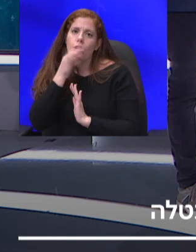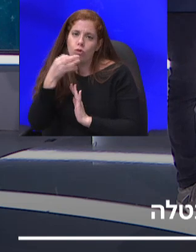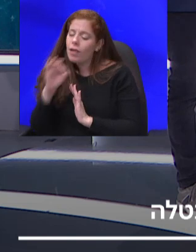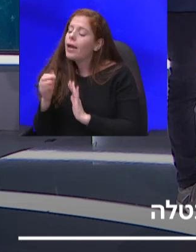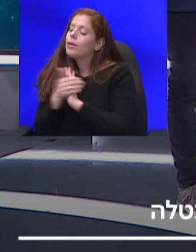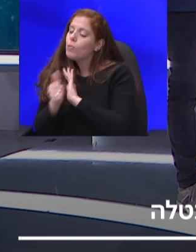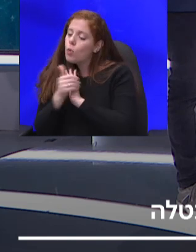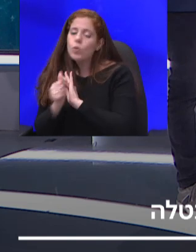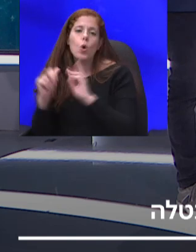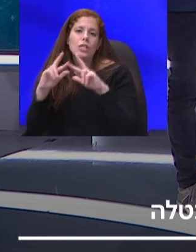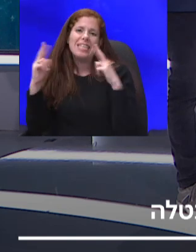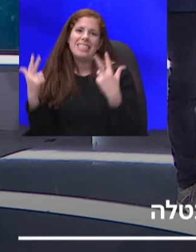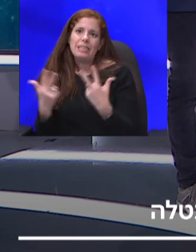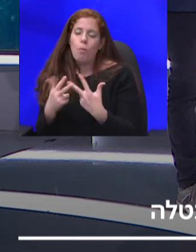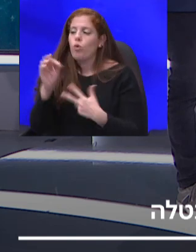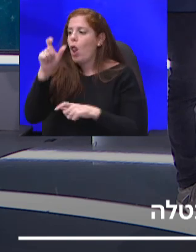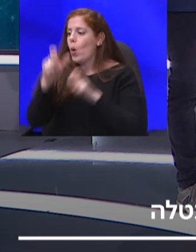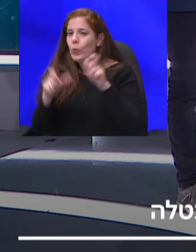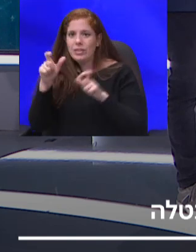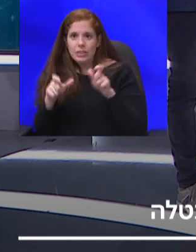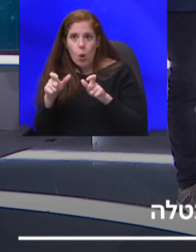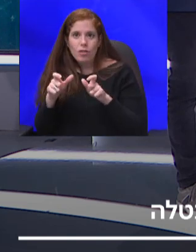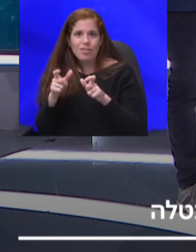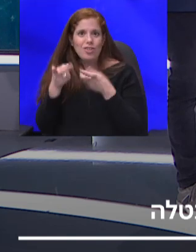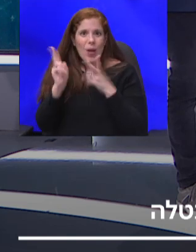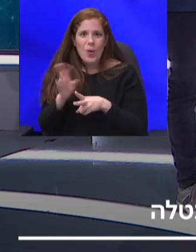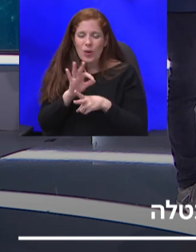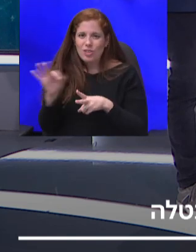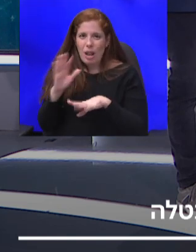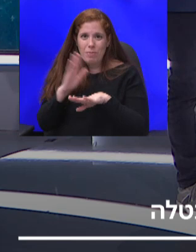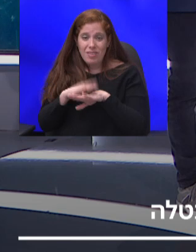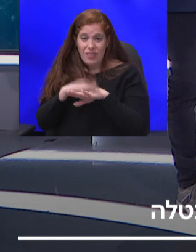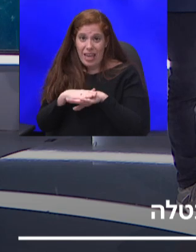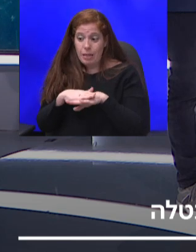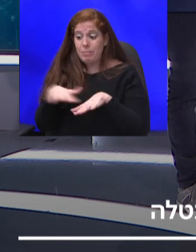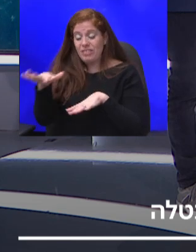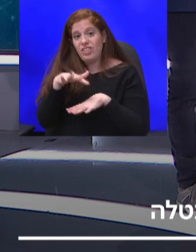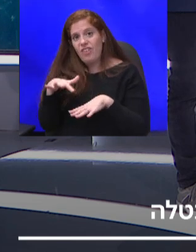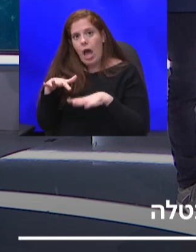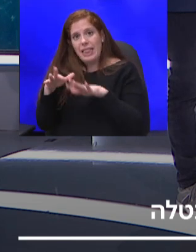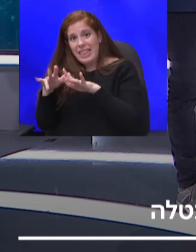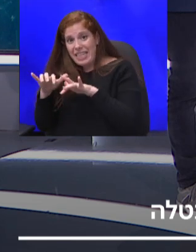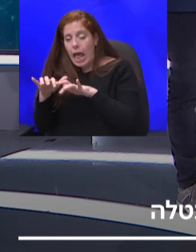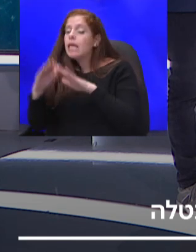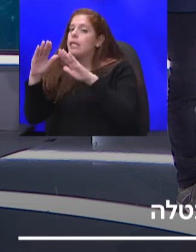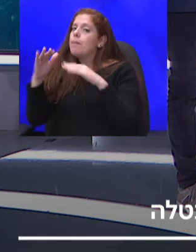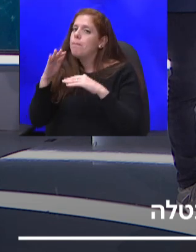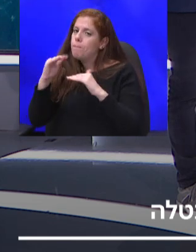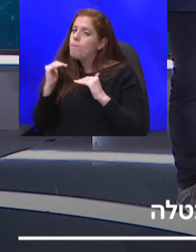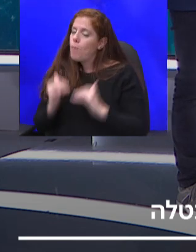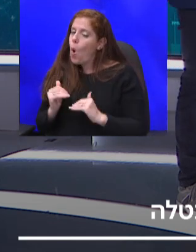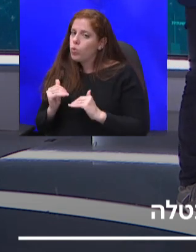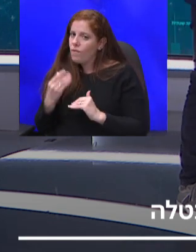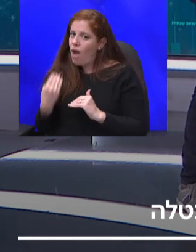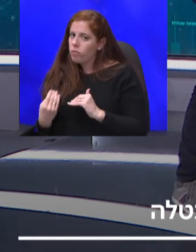של אוכלוסיות שבעצם היכולת שלהן לתפקד בסביבה דיגיטלית היא פחות טובה. הזכרת את מערכת החינוך,